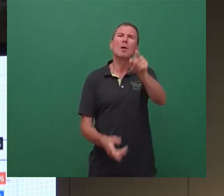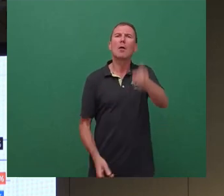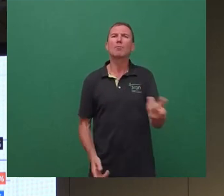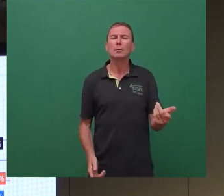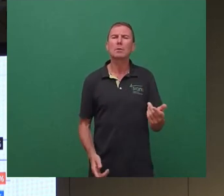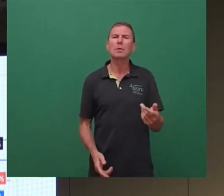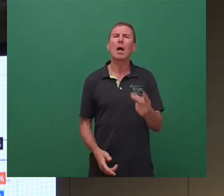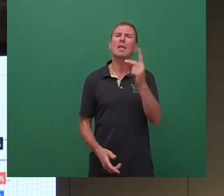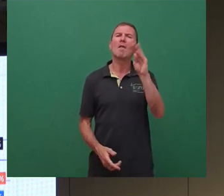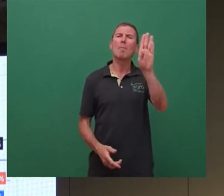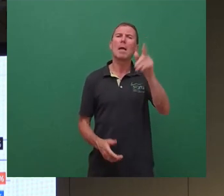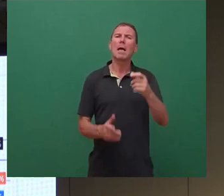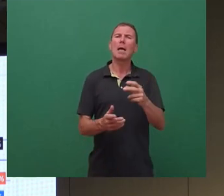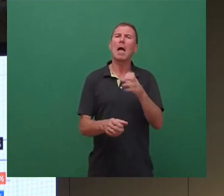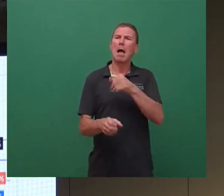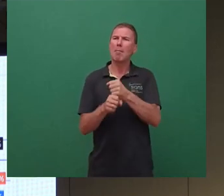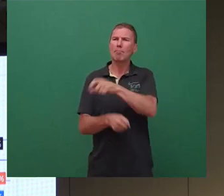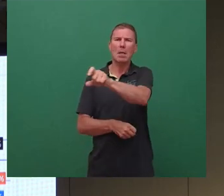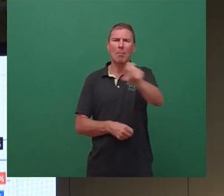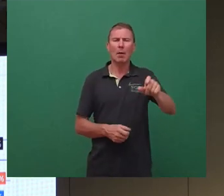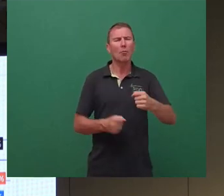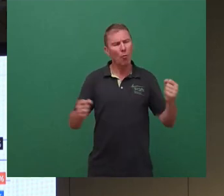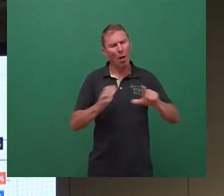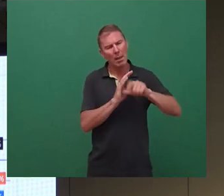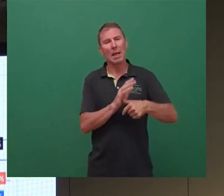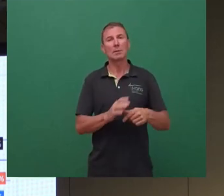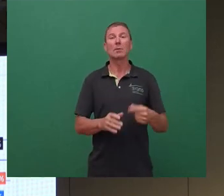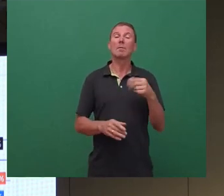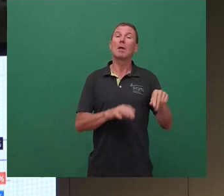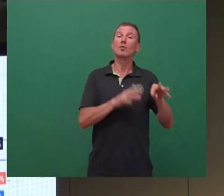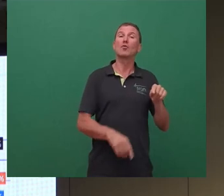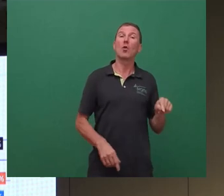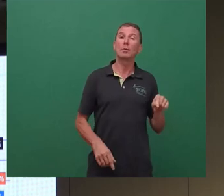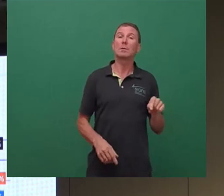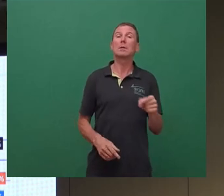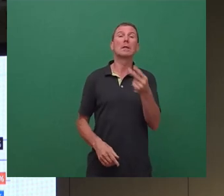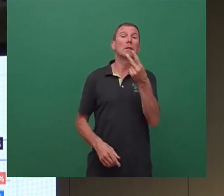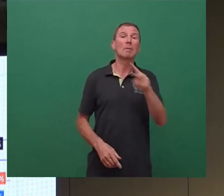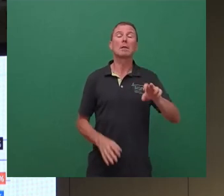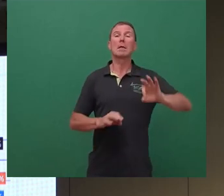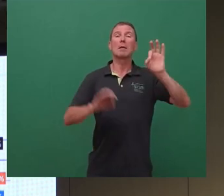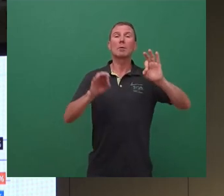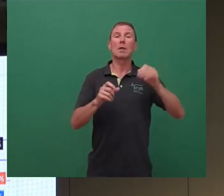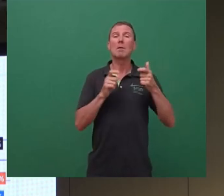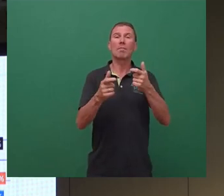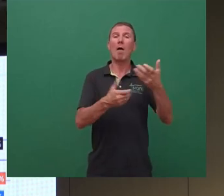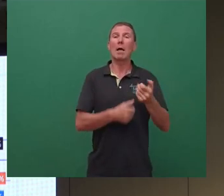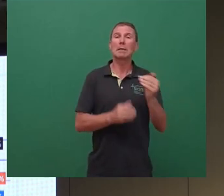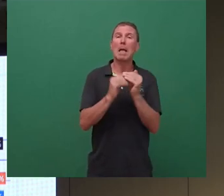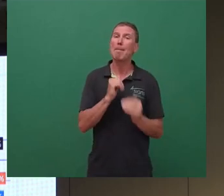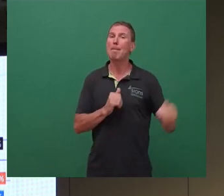-Belegschaft hat eine große Leistung erbracht. Sie beförderte 2019 rund 20 Prozent Fahrgäste mehr als